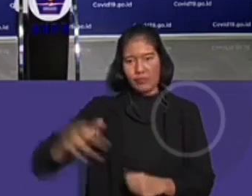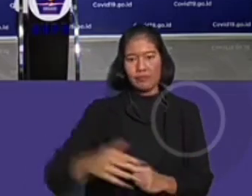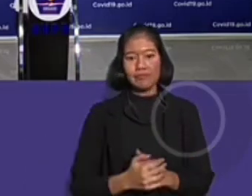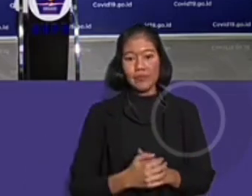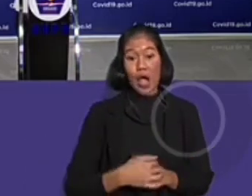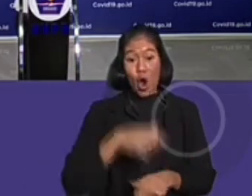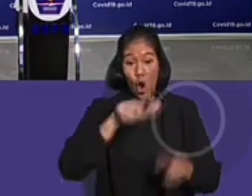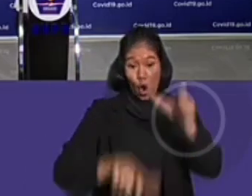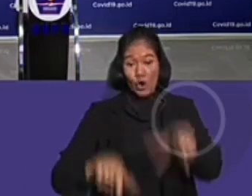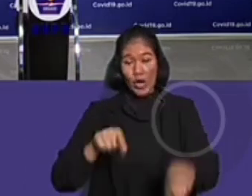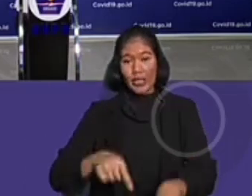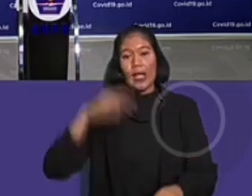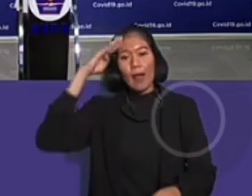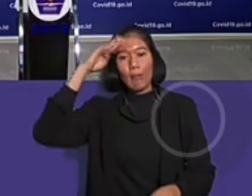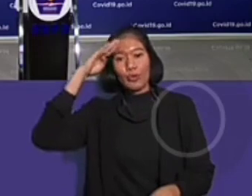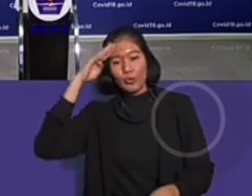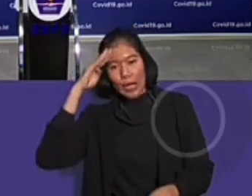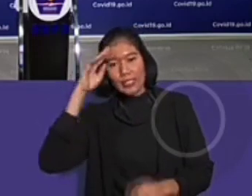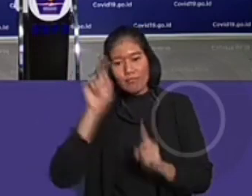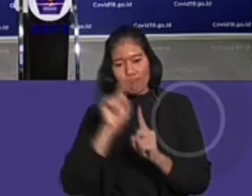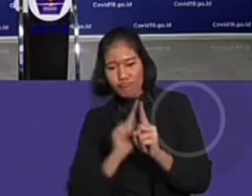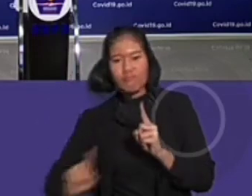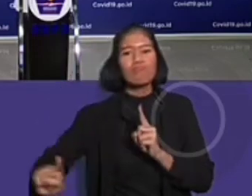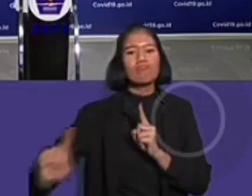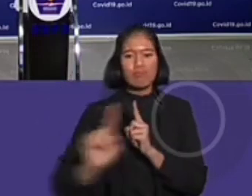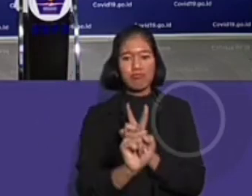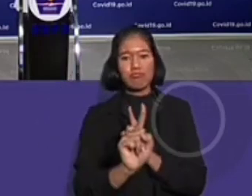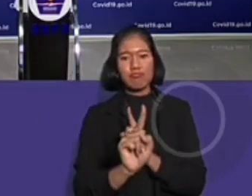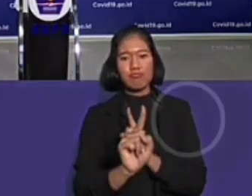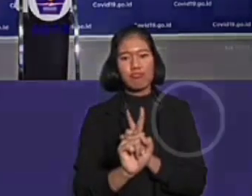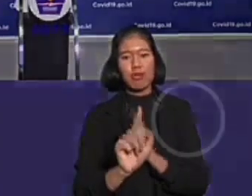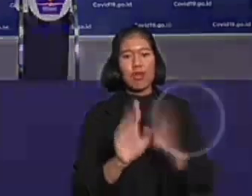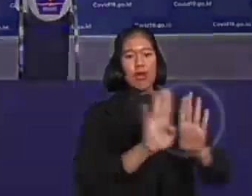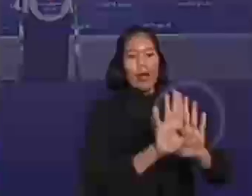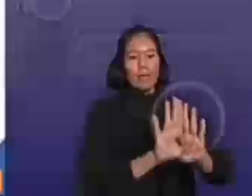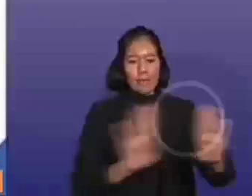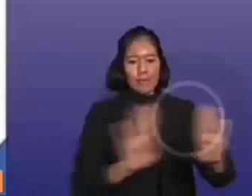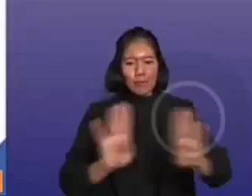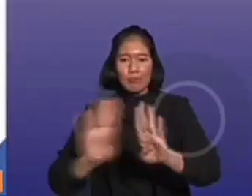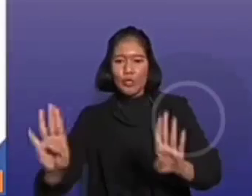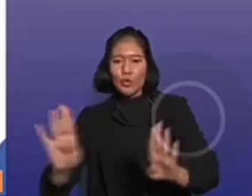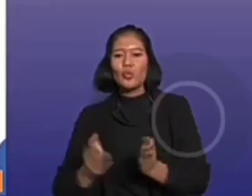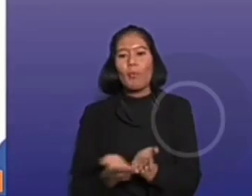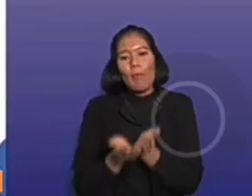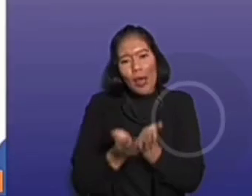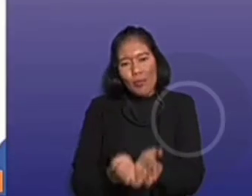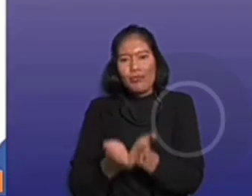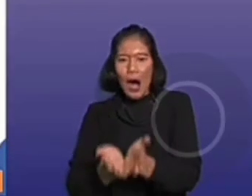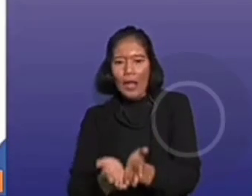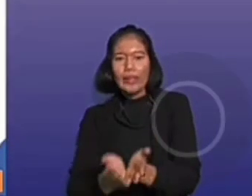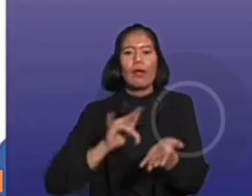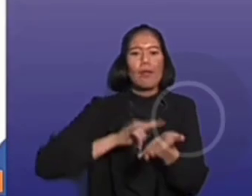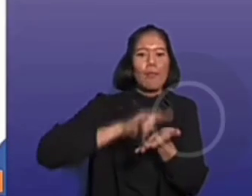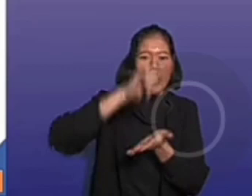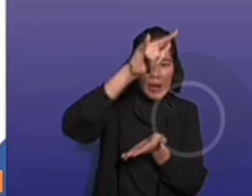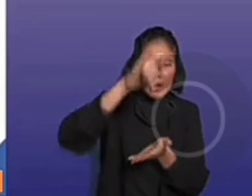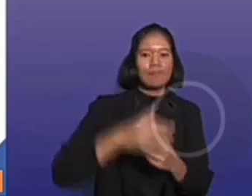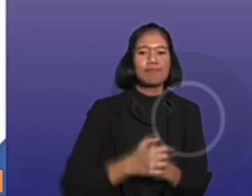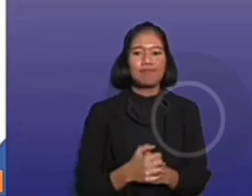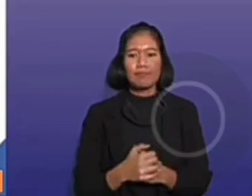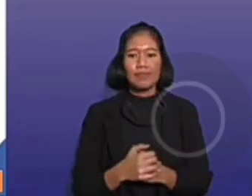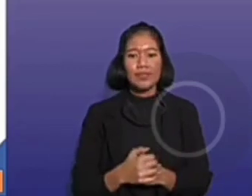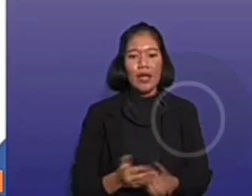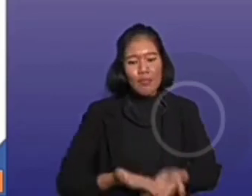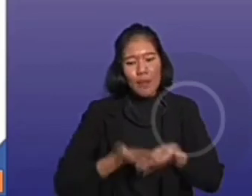petugas yang ditempatkan terdepan di setiap pintu masuk bandara dan pelabuhan. Mereka melayani setiap pekerja